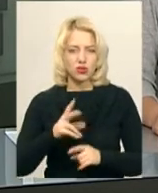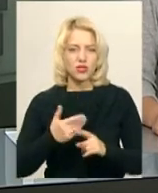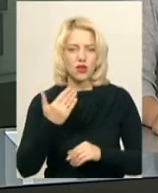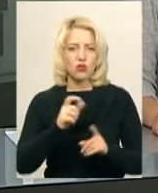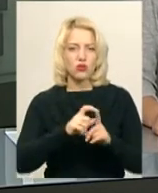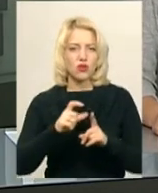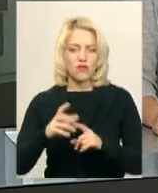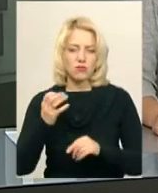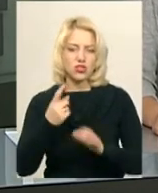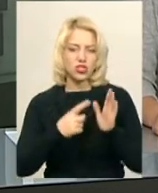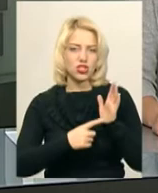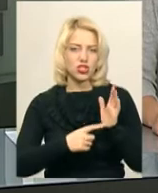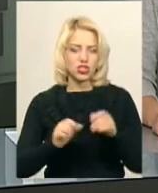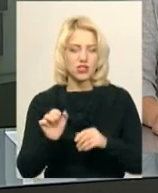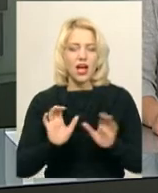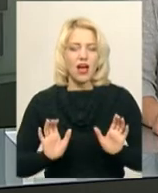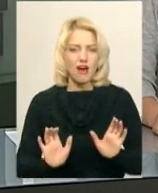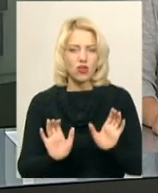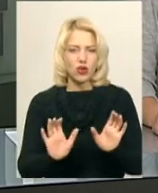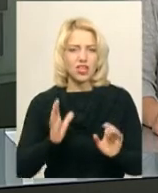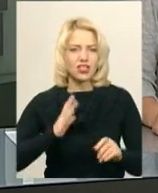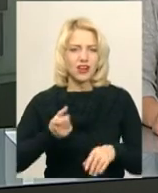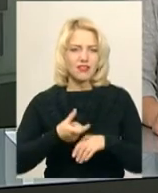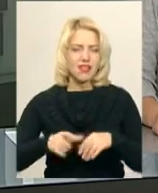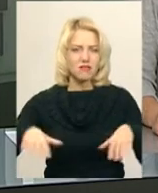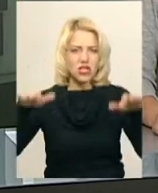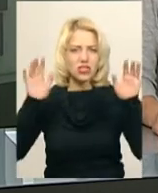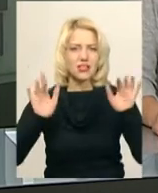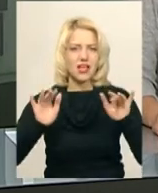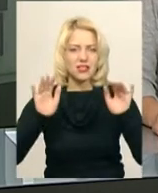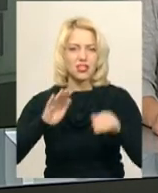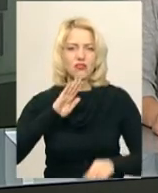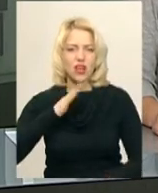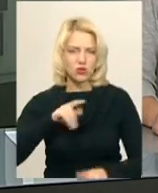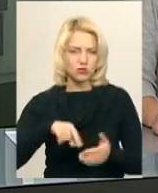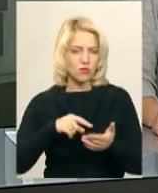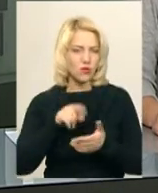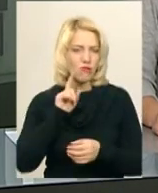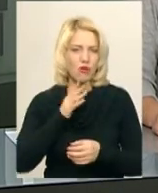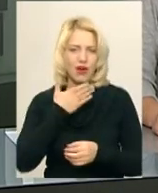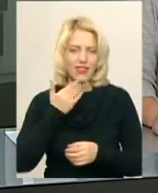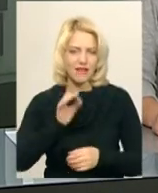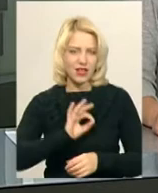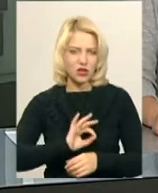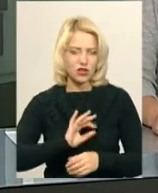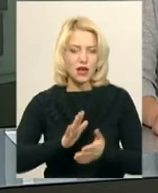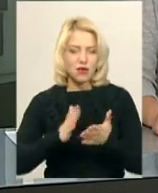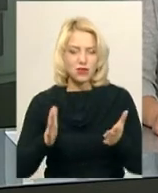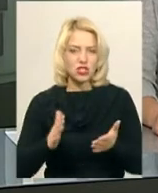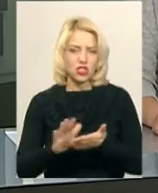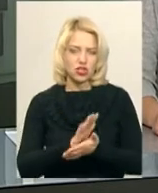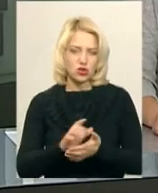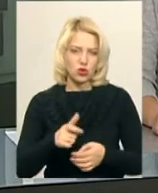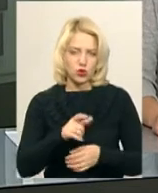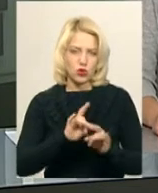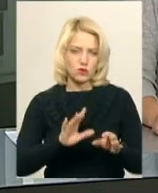його словами, ще шість автогрейдерів чекають на більшу засніженість доріг міста. Поки їх не використовують. Більше про чистку доріг розповість